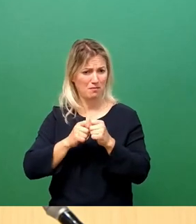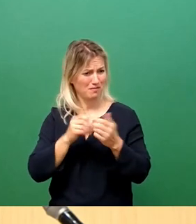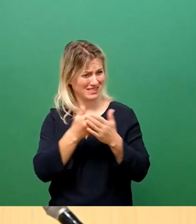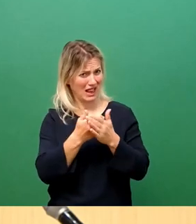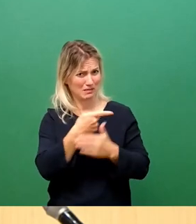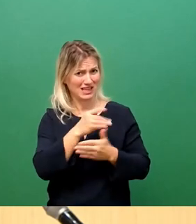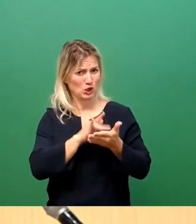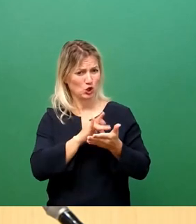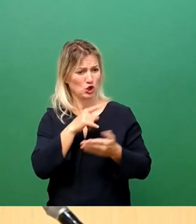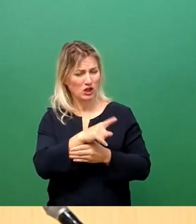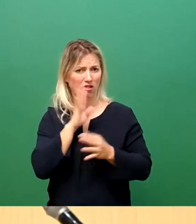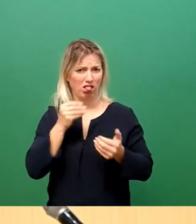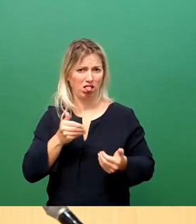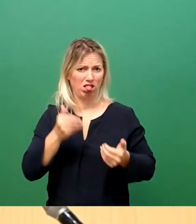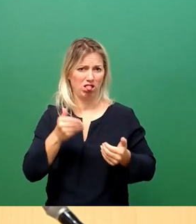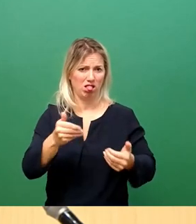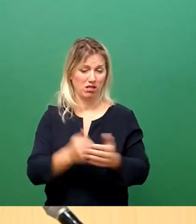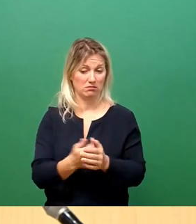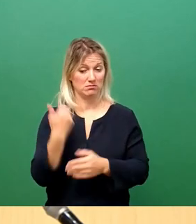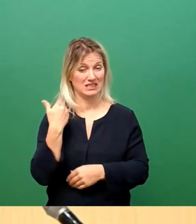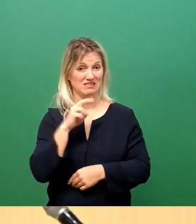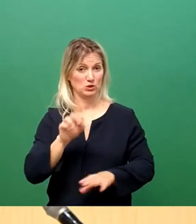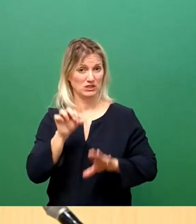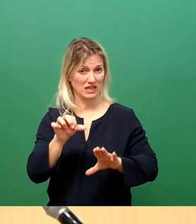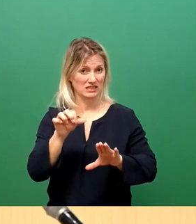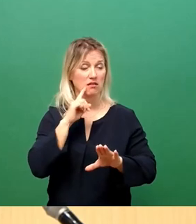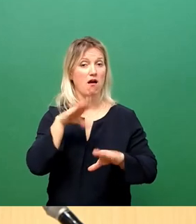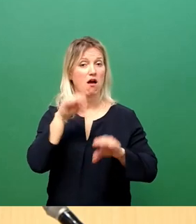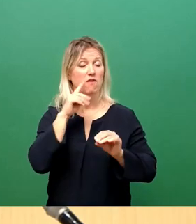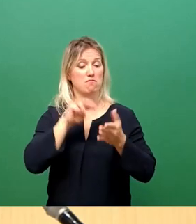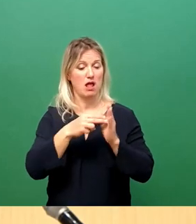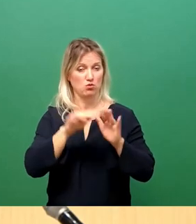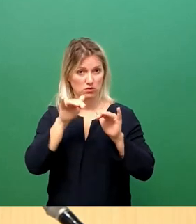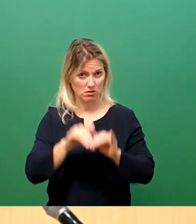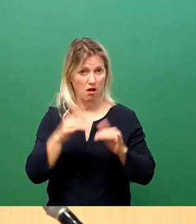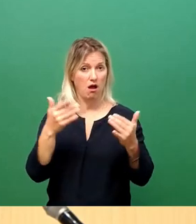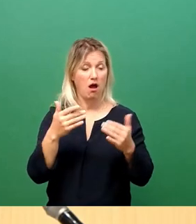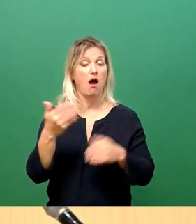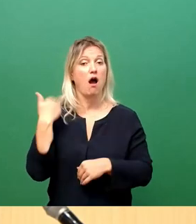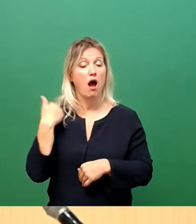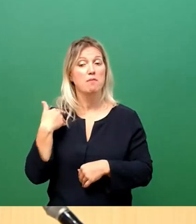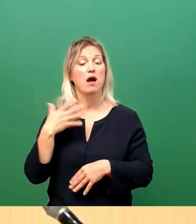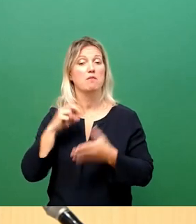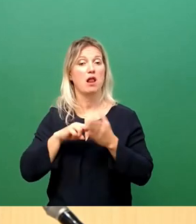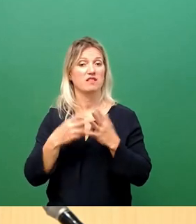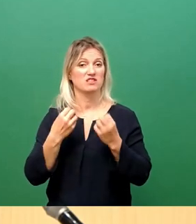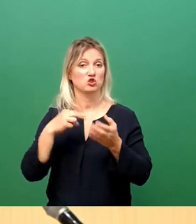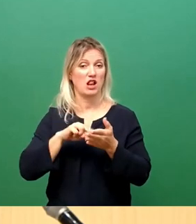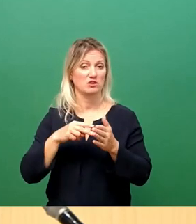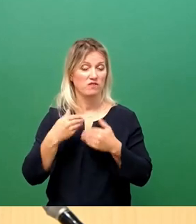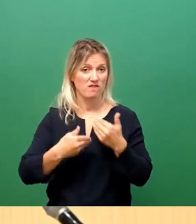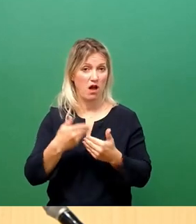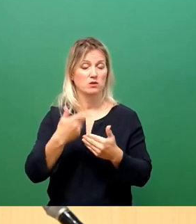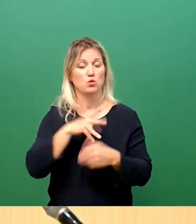2016 steht jetzt die Planung und durchläuft die notwendigen und langwierigen Instanzen des Planungsfeststellungsverfahrens, welches ebenfalls mit